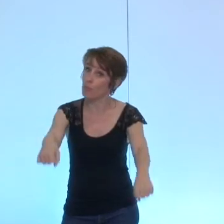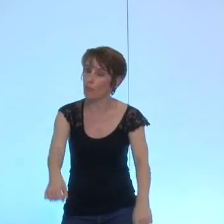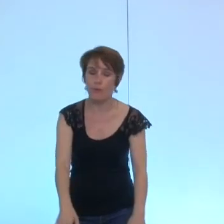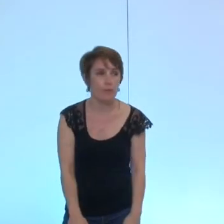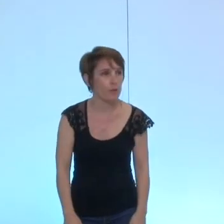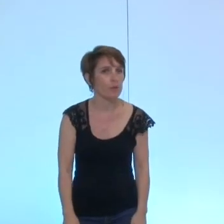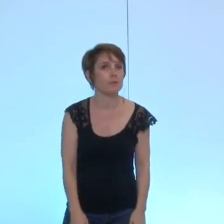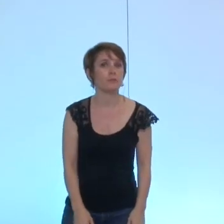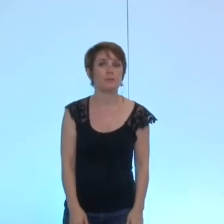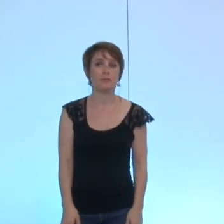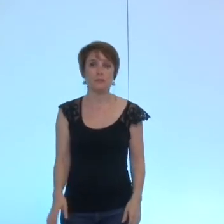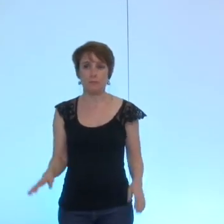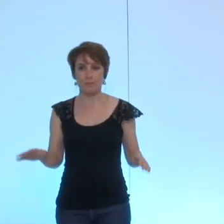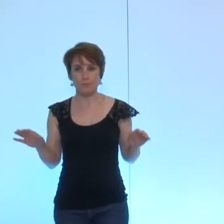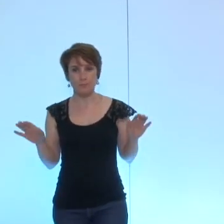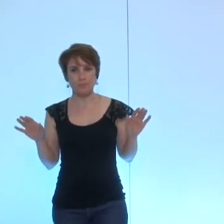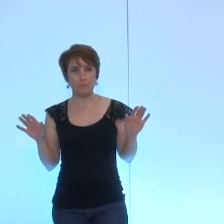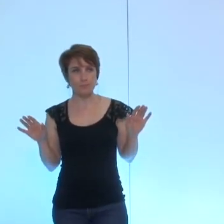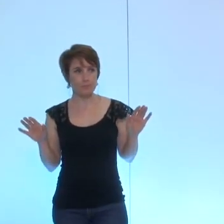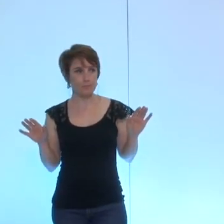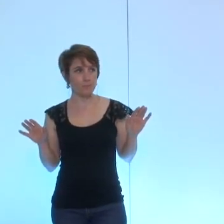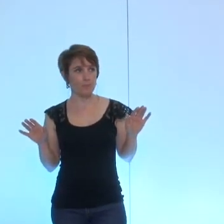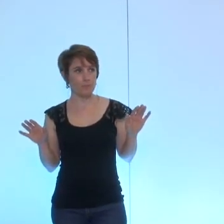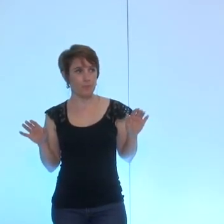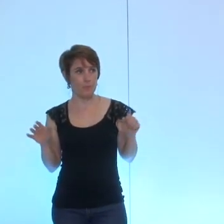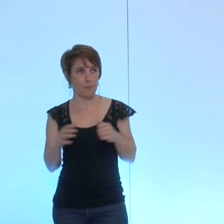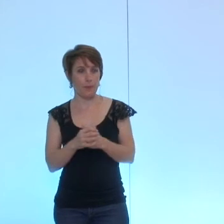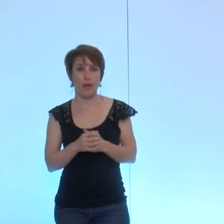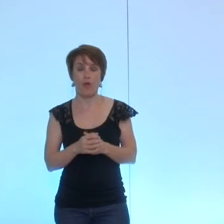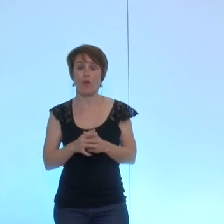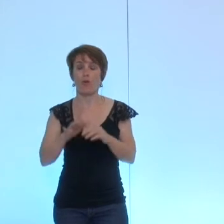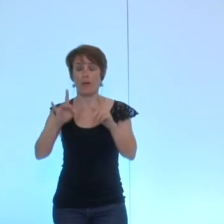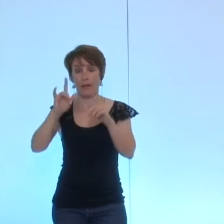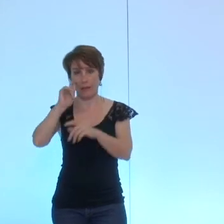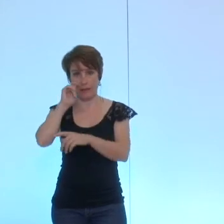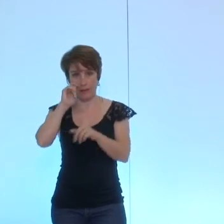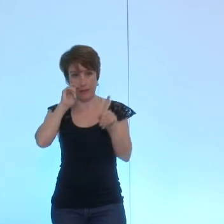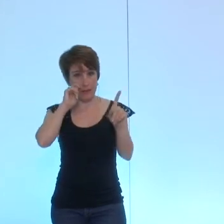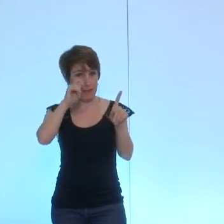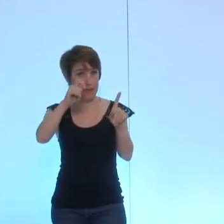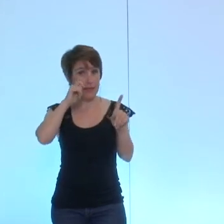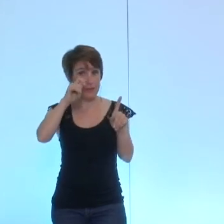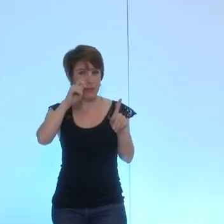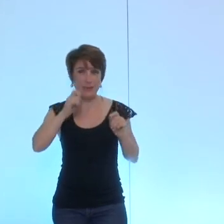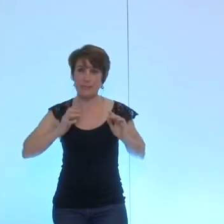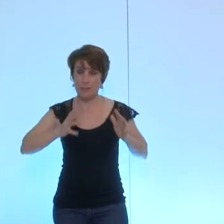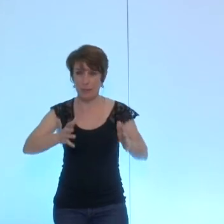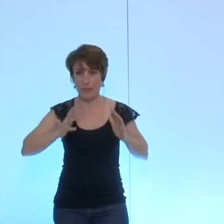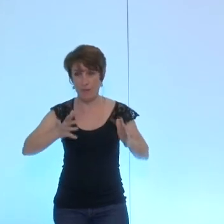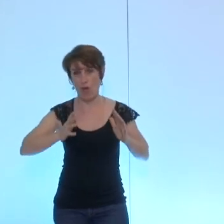surtout que l'expertise matin tôt comme ça vous comprendrez'expertise bénévole n'est absolument pas là pour